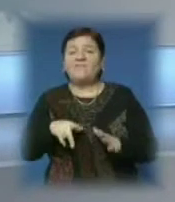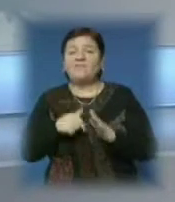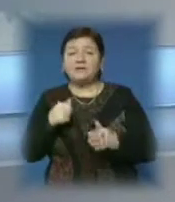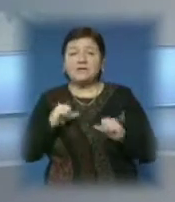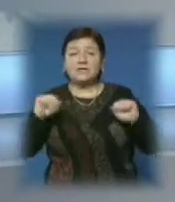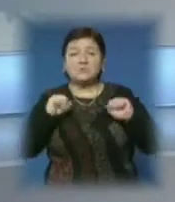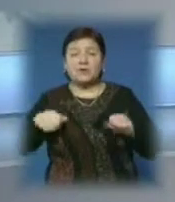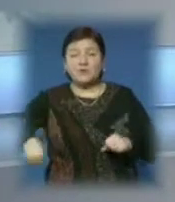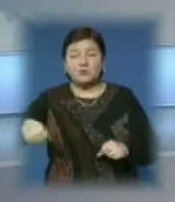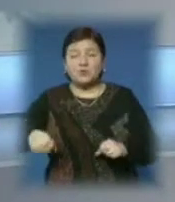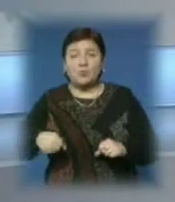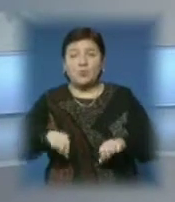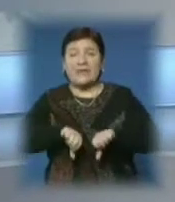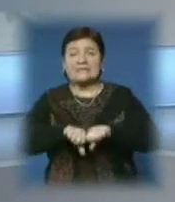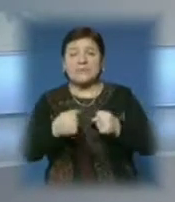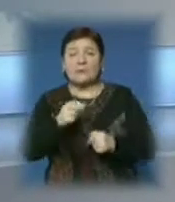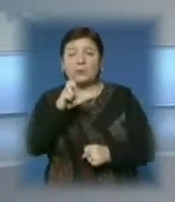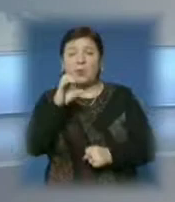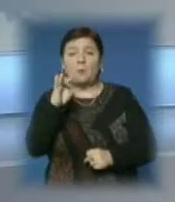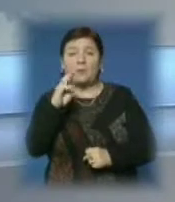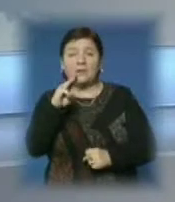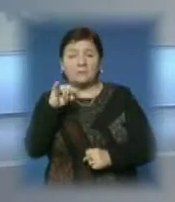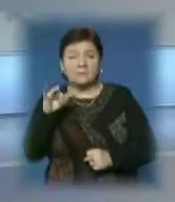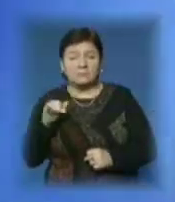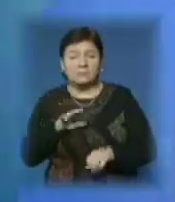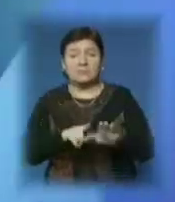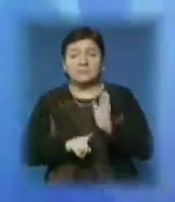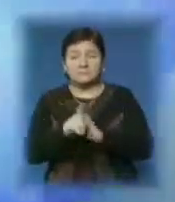спортивну сумку та зламану биту. Розпочато кримінальне провадження.